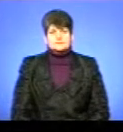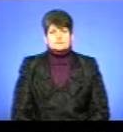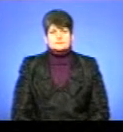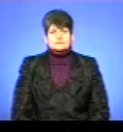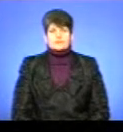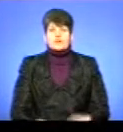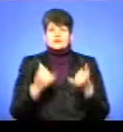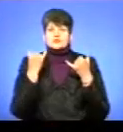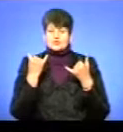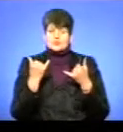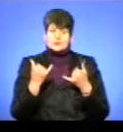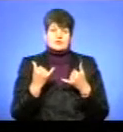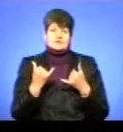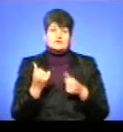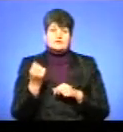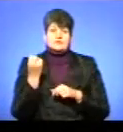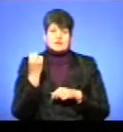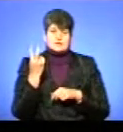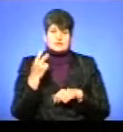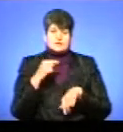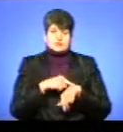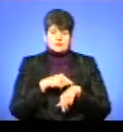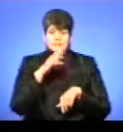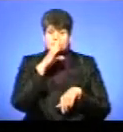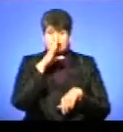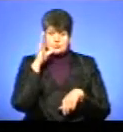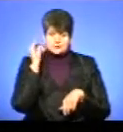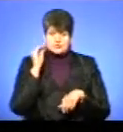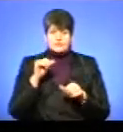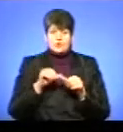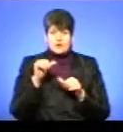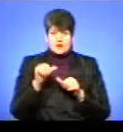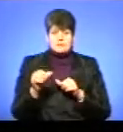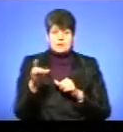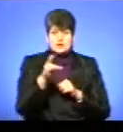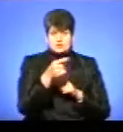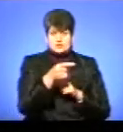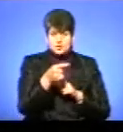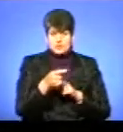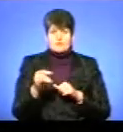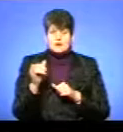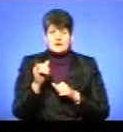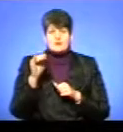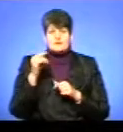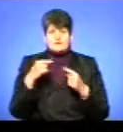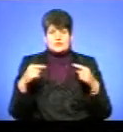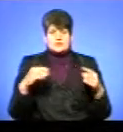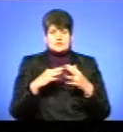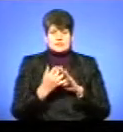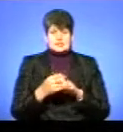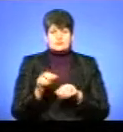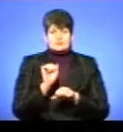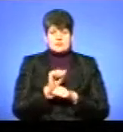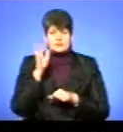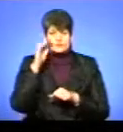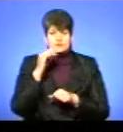Сьогодні о півночі в окремих мікрорайонах Тернополя, а також довколишніх селах припинять водопостачання. Води не буде